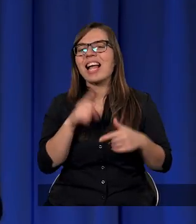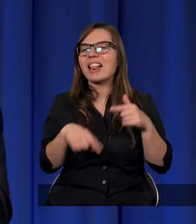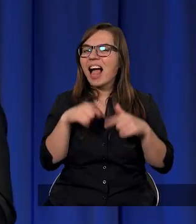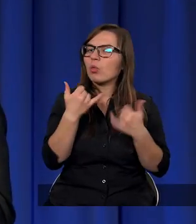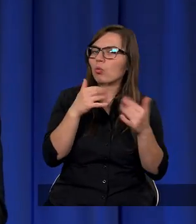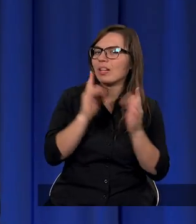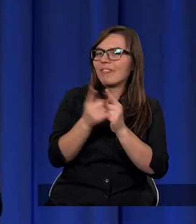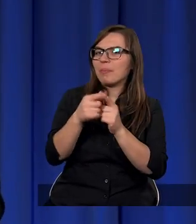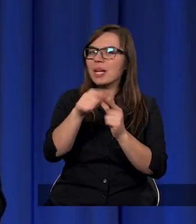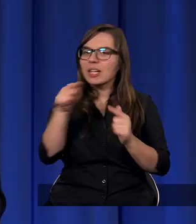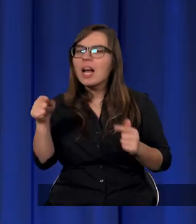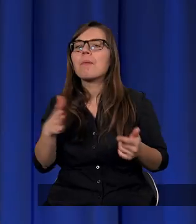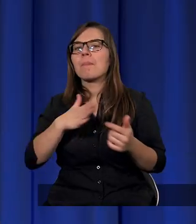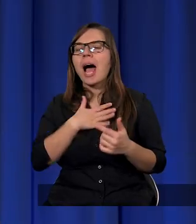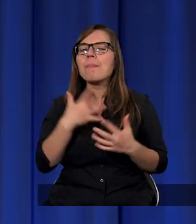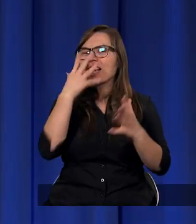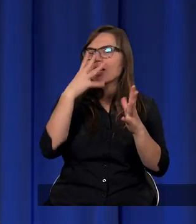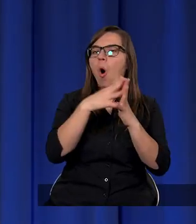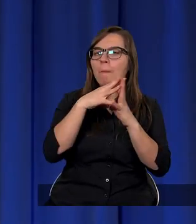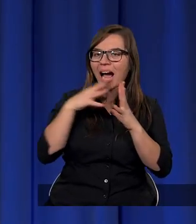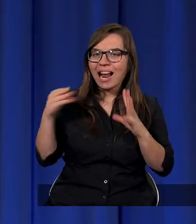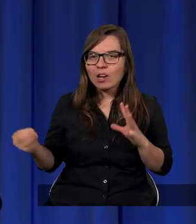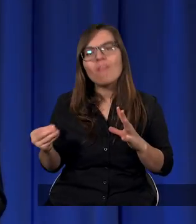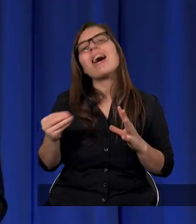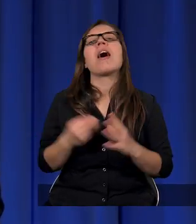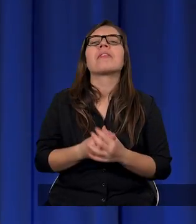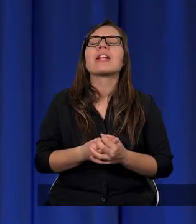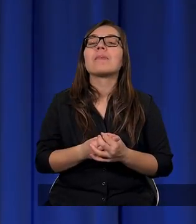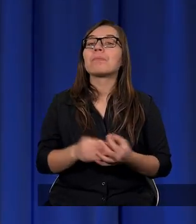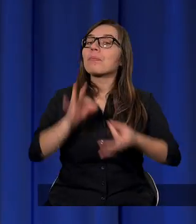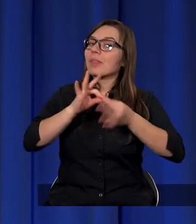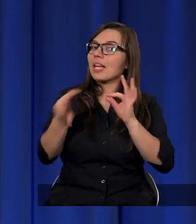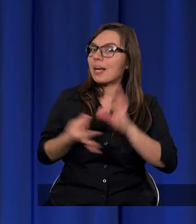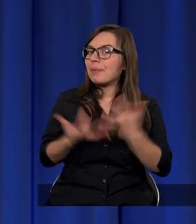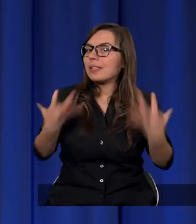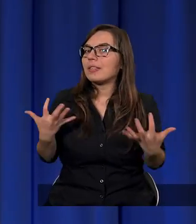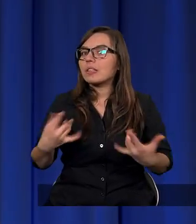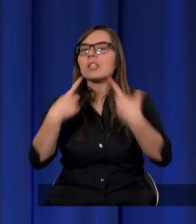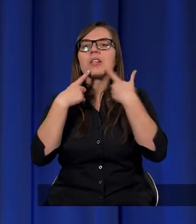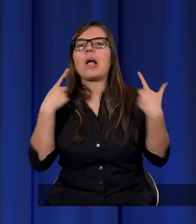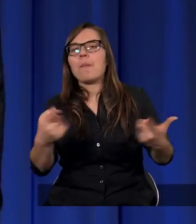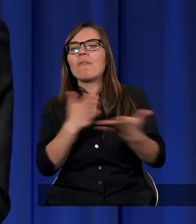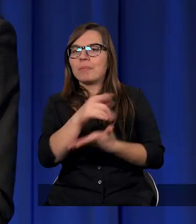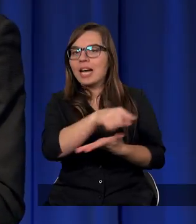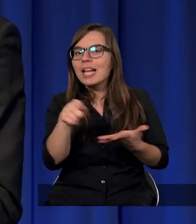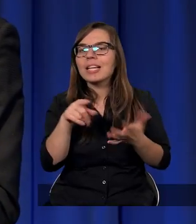tutaj mamy w taki sposób zobrazowaną w Biblii. Ale gdyby jednak chciał powiedzieć przez to, że